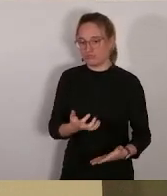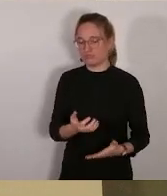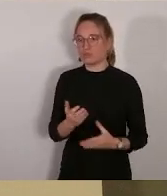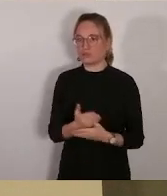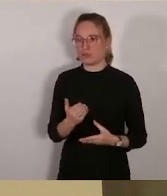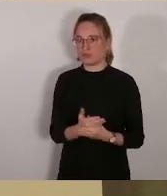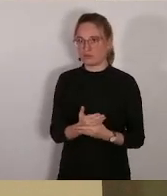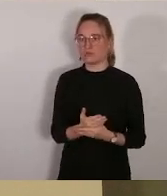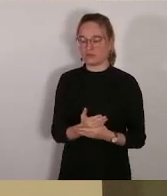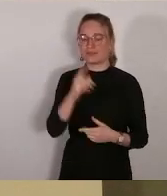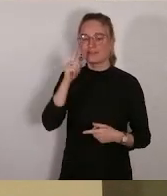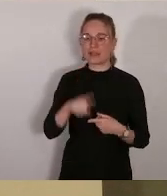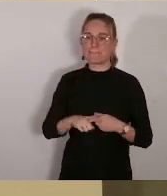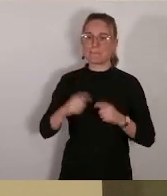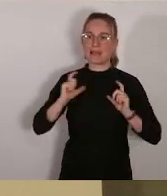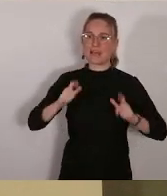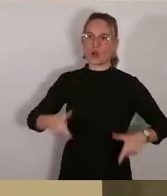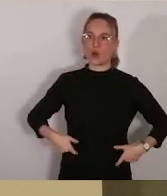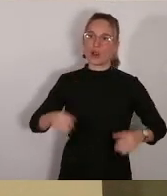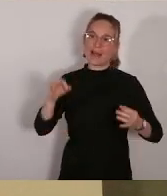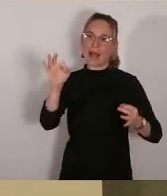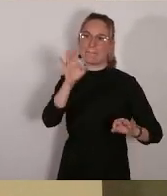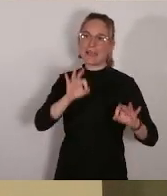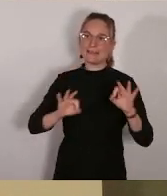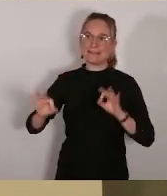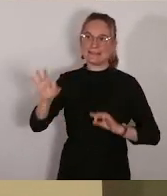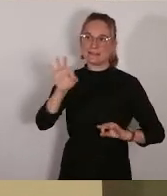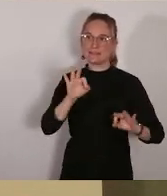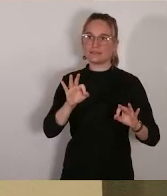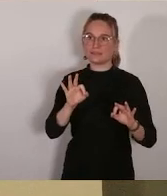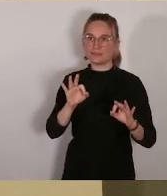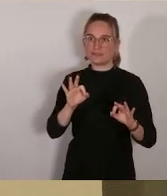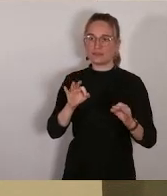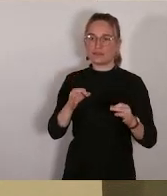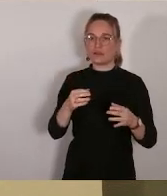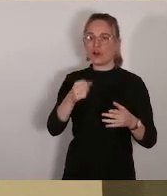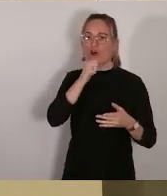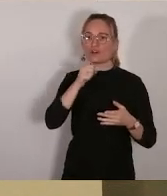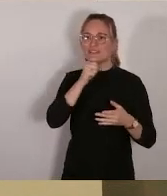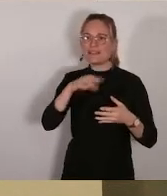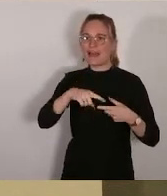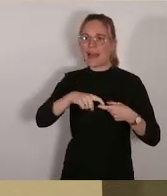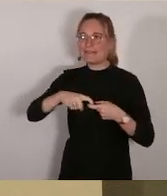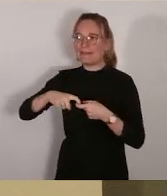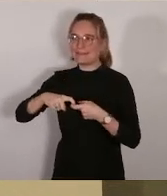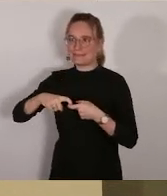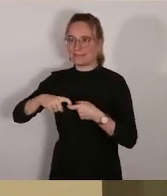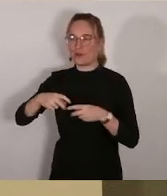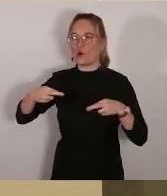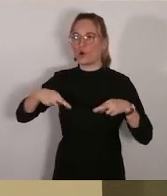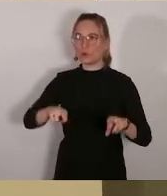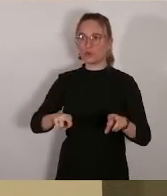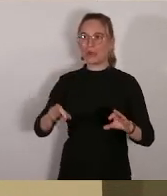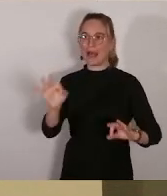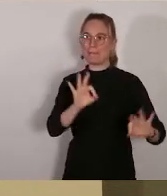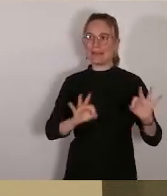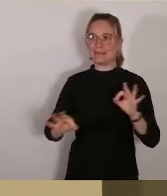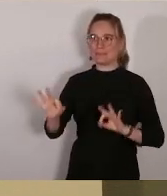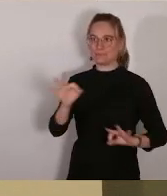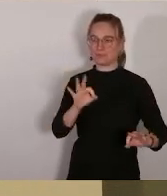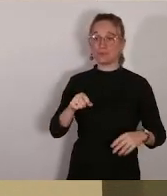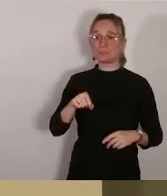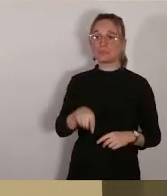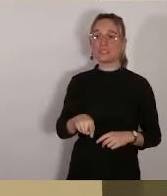l'extension de l'école qui est sur... L'ancienne annexe qui est sur la rue des abeilles. C'est donc un dossier très ancien en fait de la ville puisque